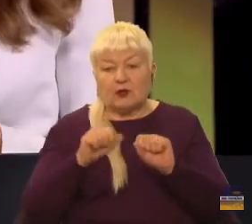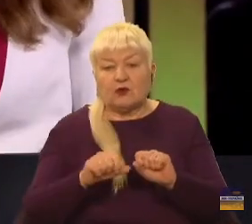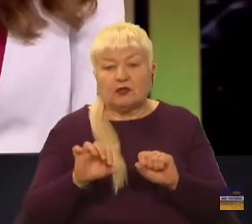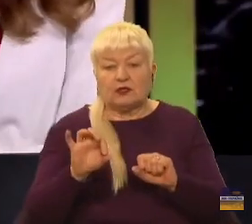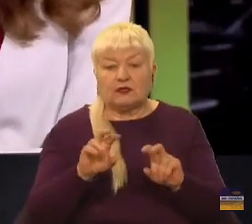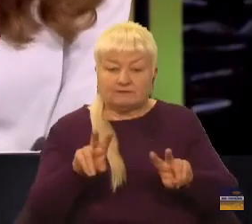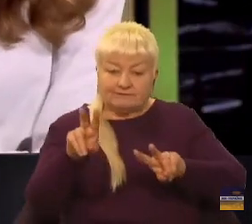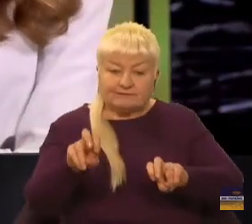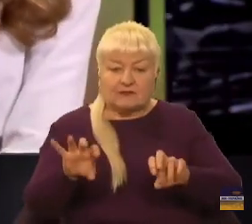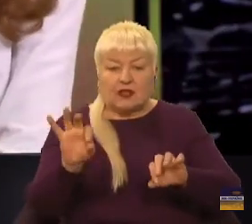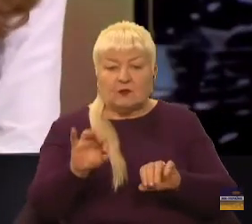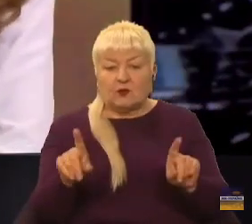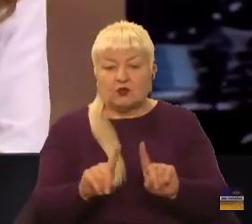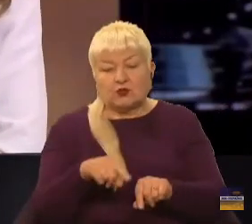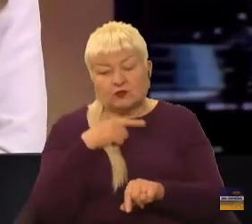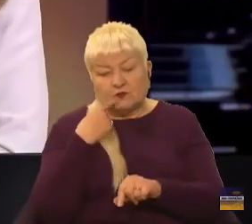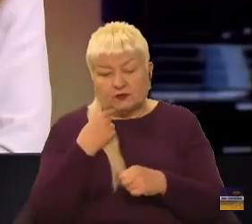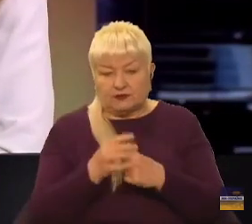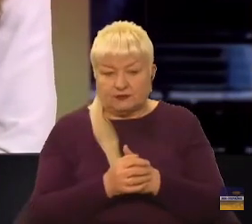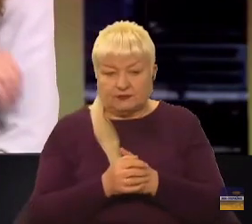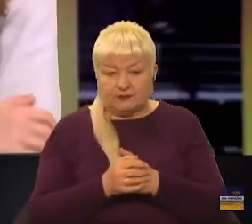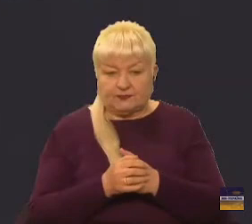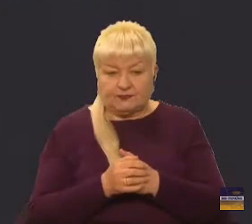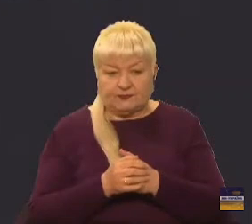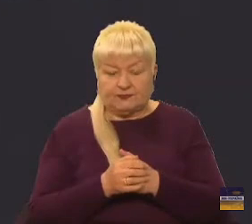щось говорити. Отже, зараз цитату заслухаємо.